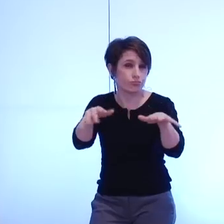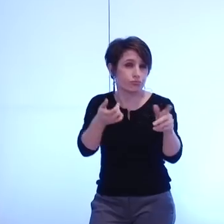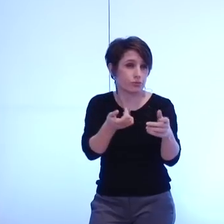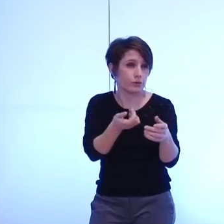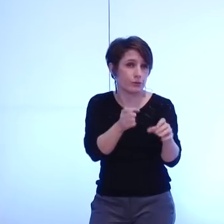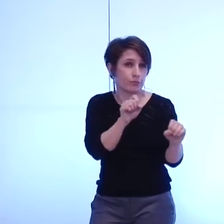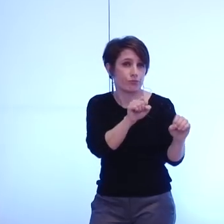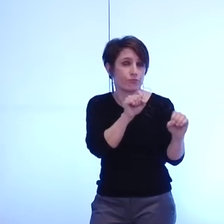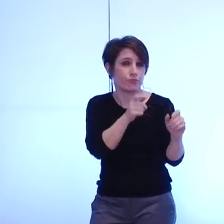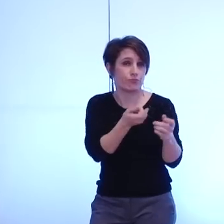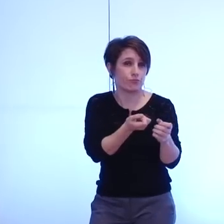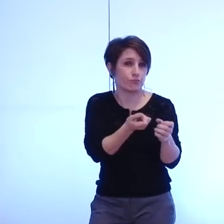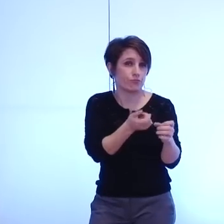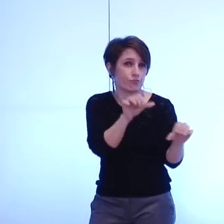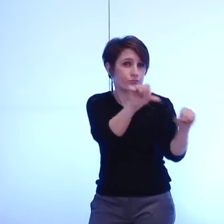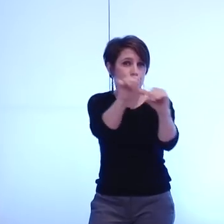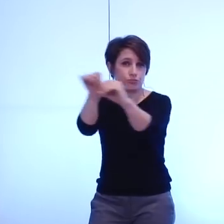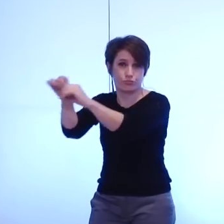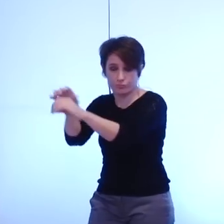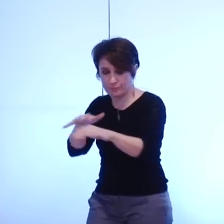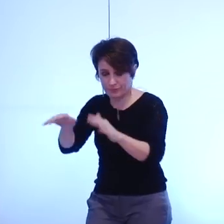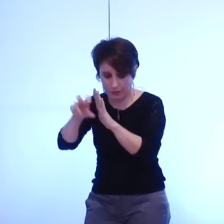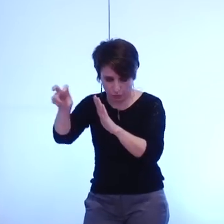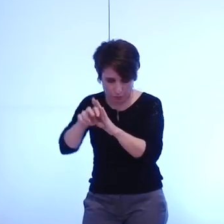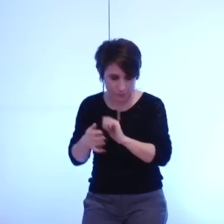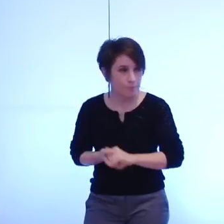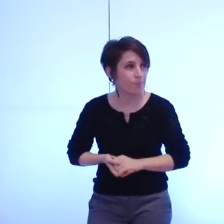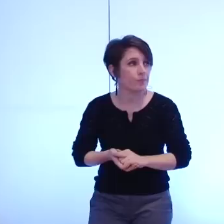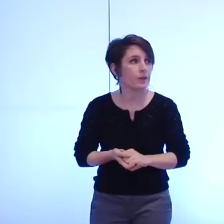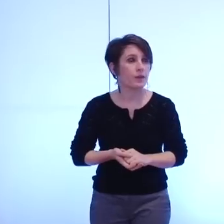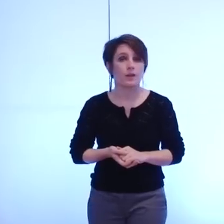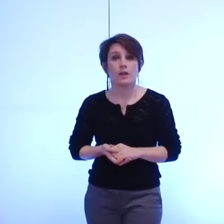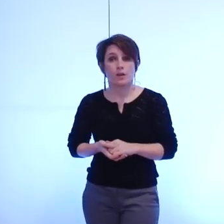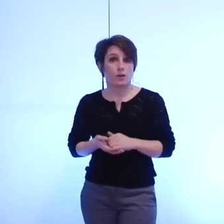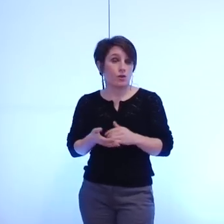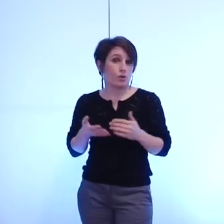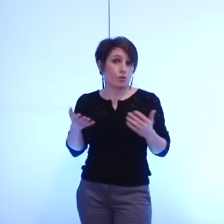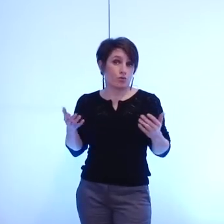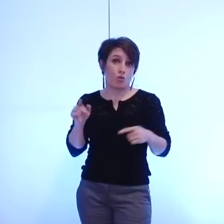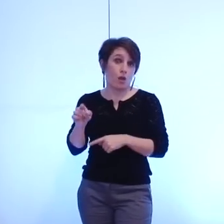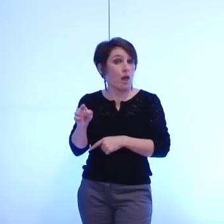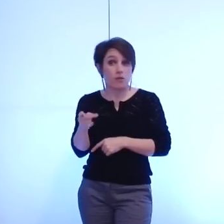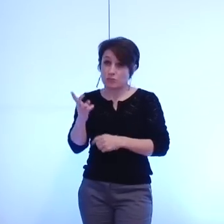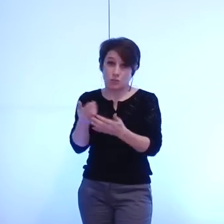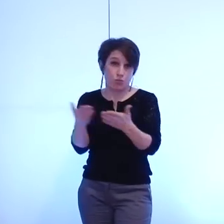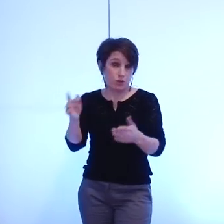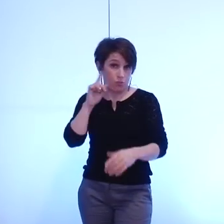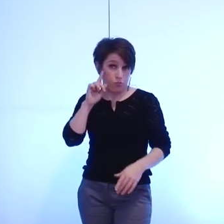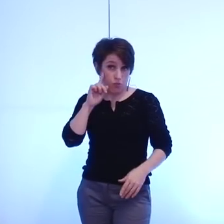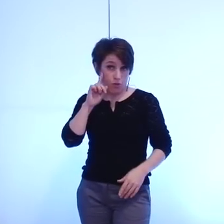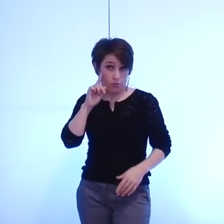les éléments les plus simples sur les impacts puisqu'il s'agit d'une substitution